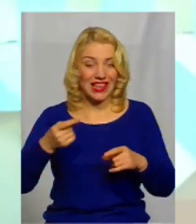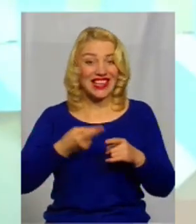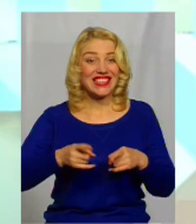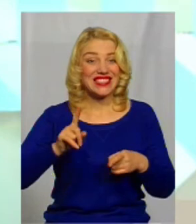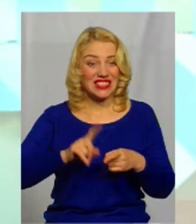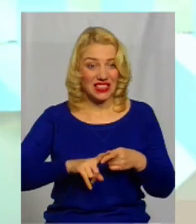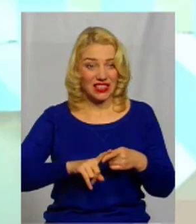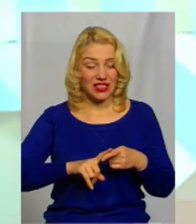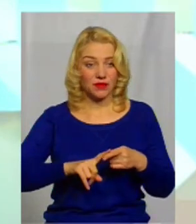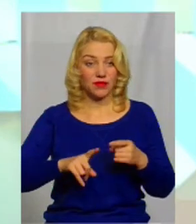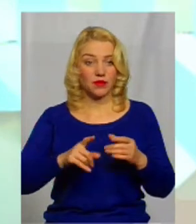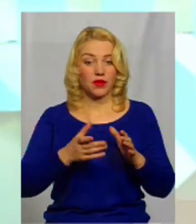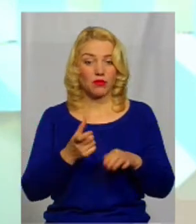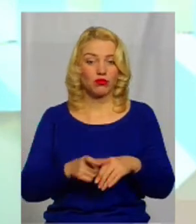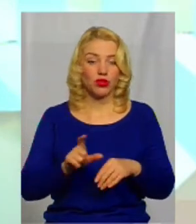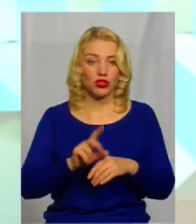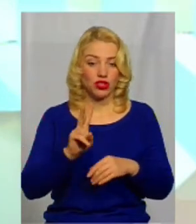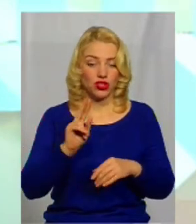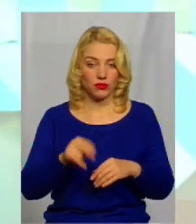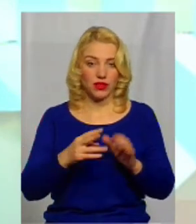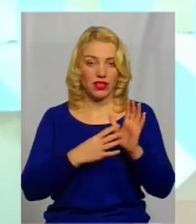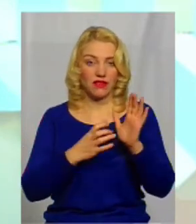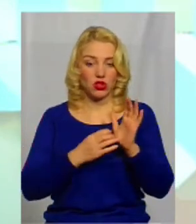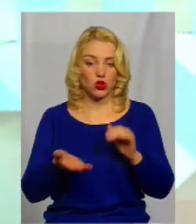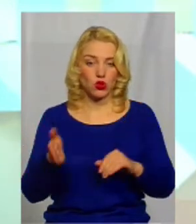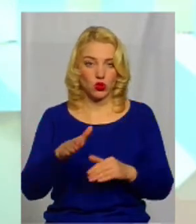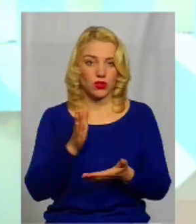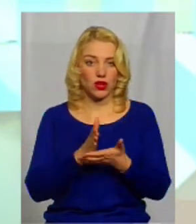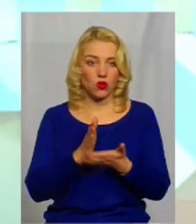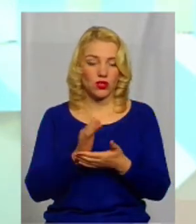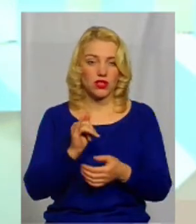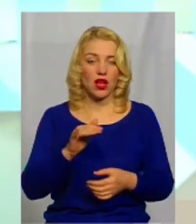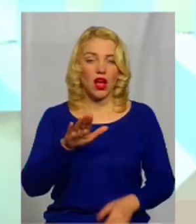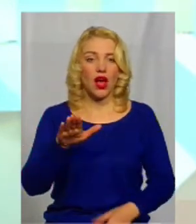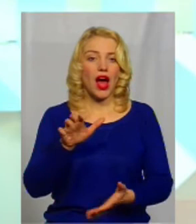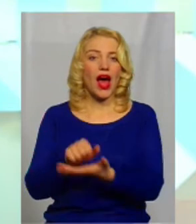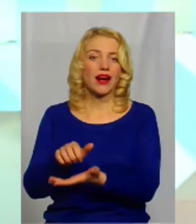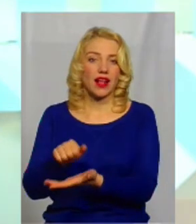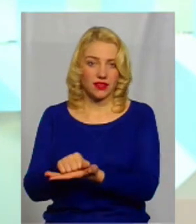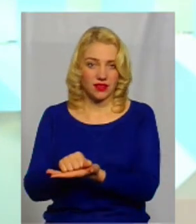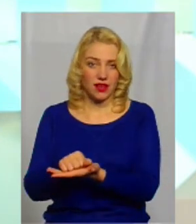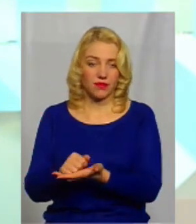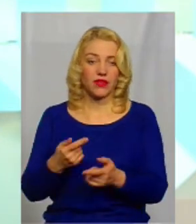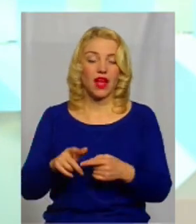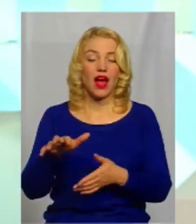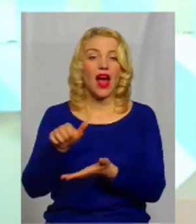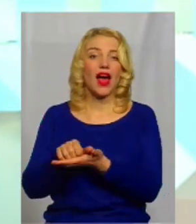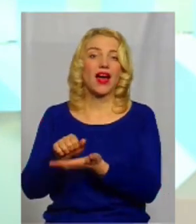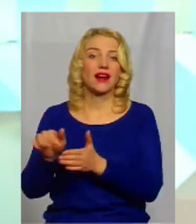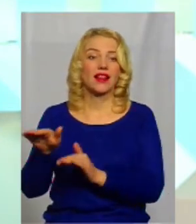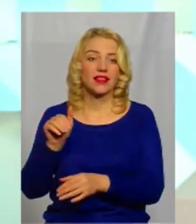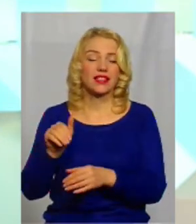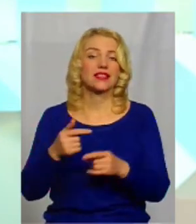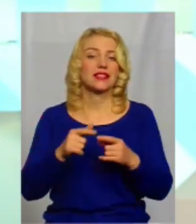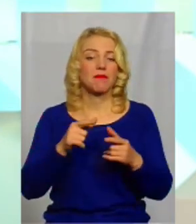900, більше 900 штук знаходиться в оренді. Но в оренді які? Через оренду земель